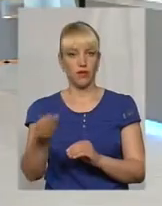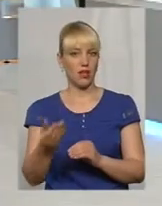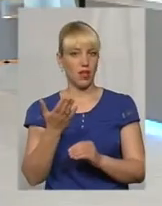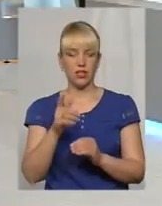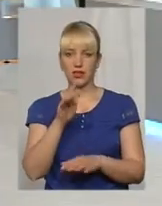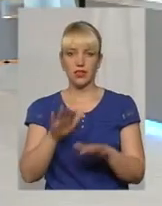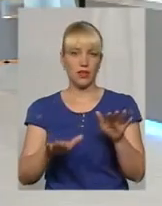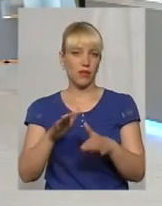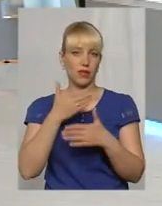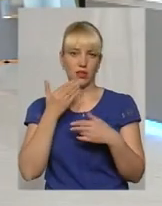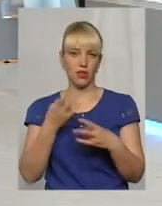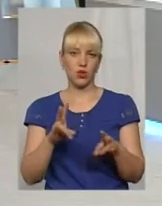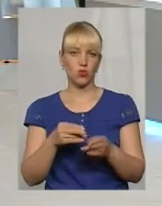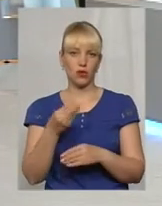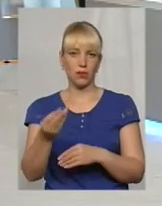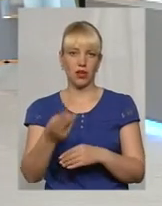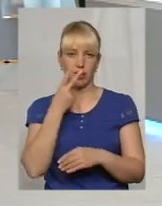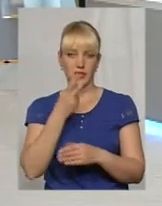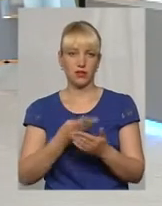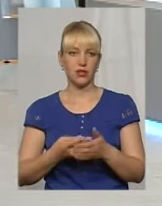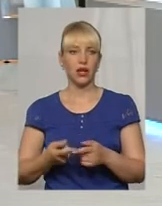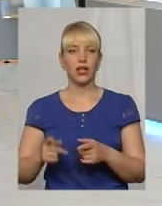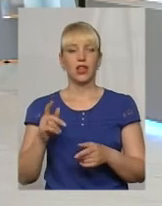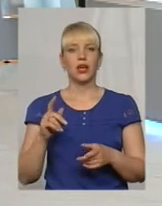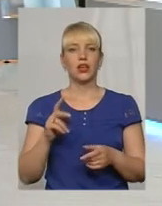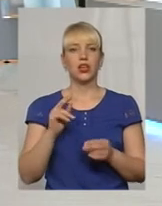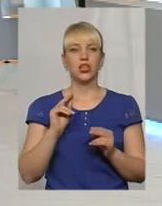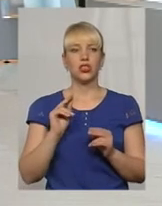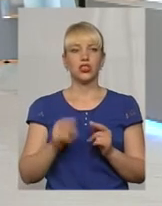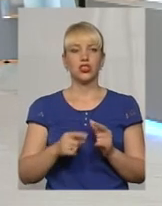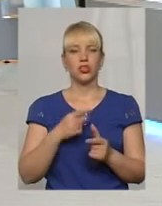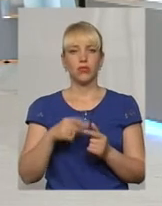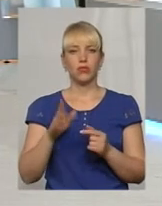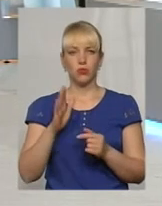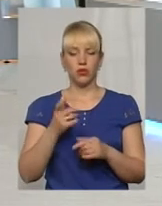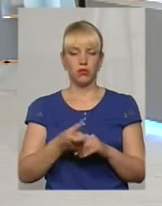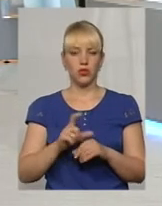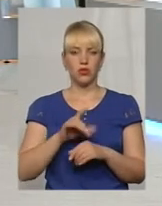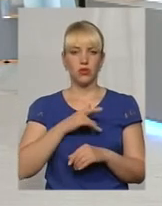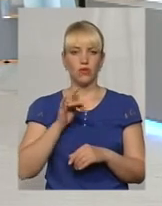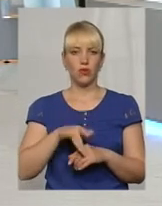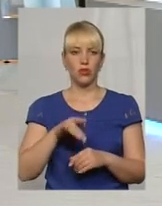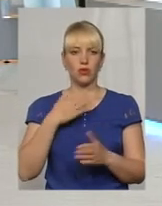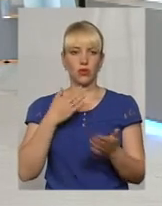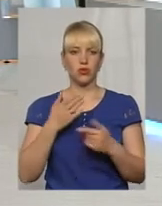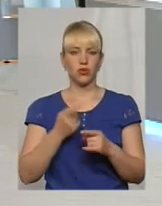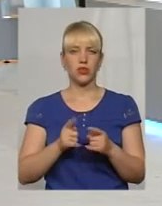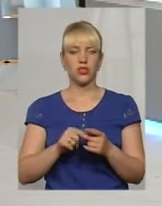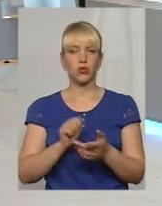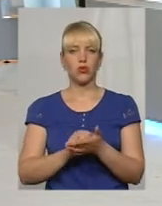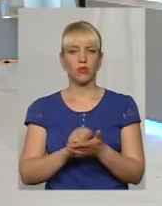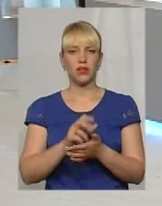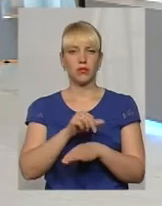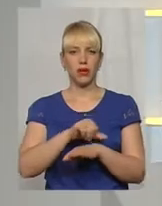Пані Лілі, а що Ви думаєте з цього приводу? Чи буде більш суворіше підходити до документів прикордонники,